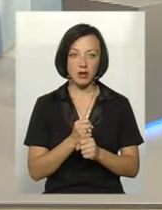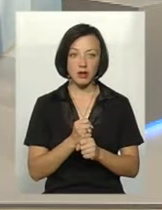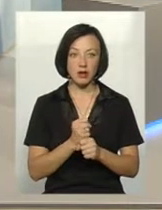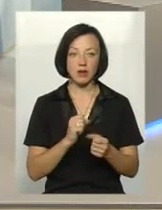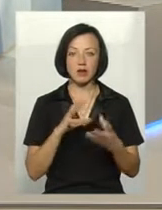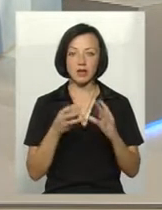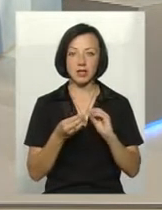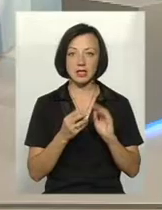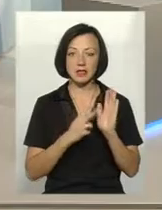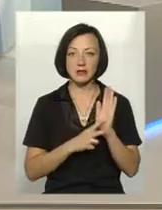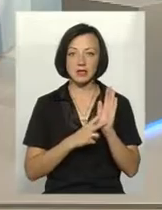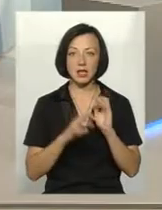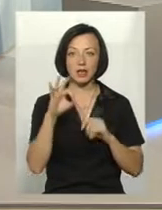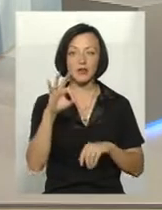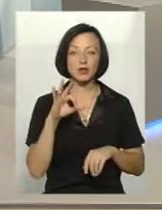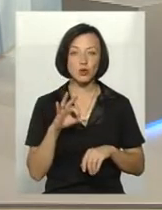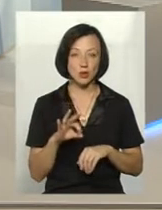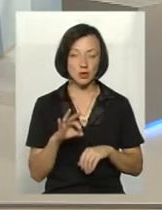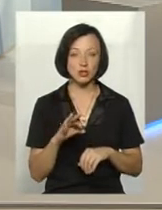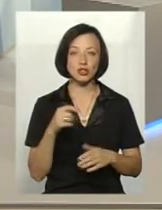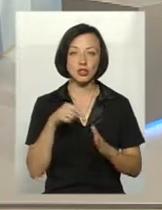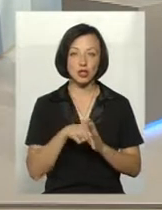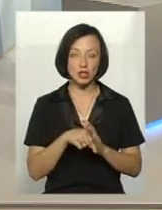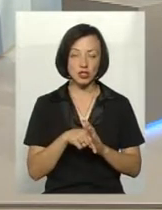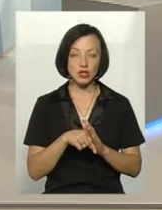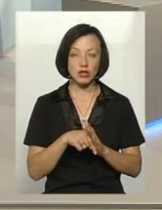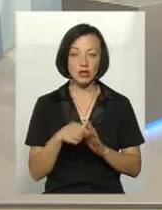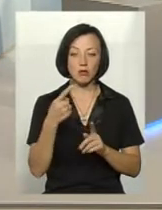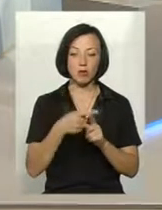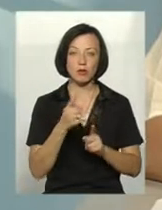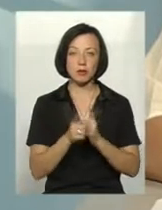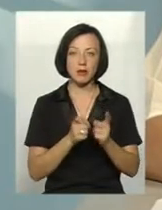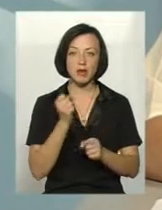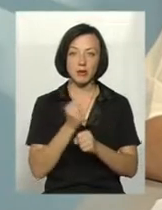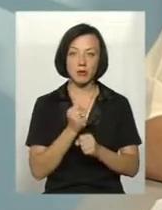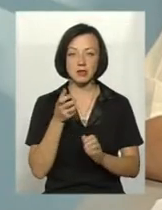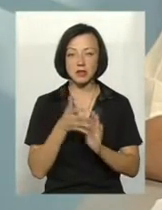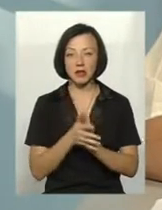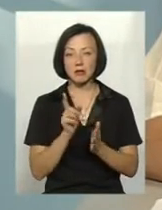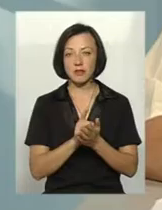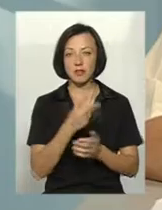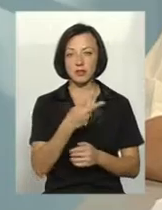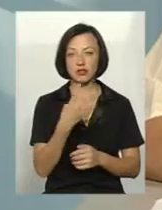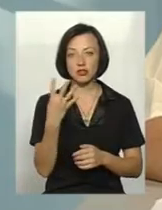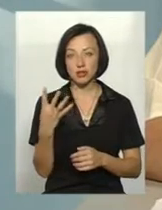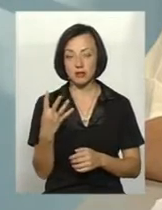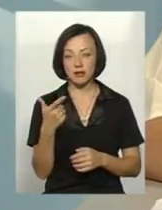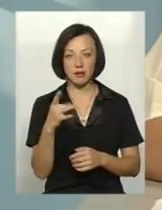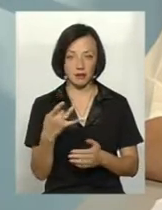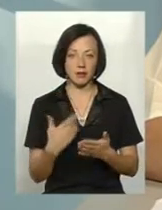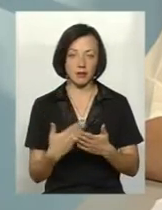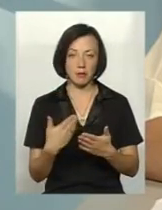70%, значить, десь плюс переробка затрати, вона повинна бути 24, наприклад.